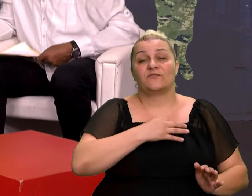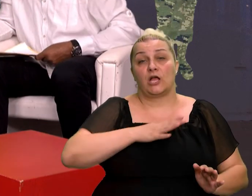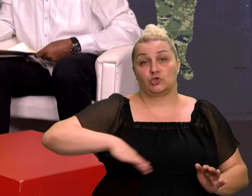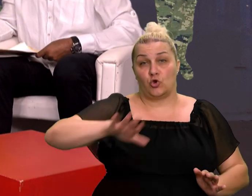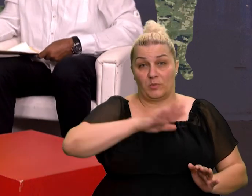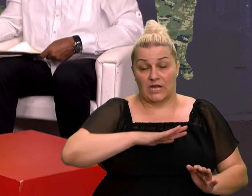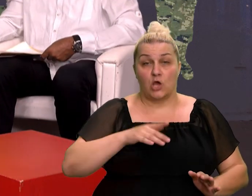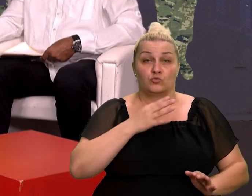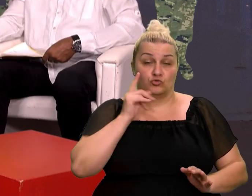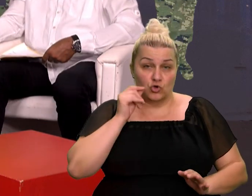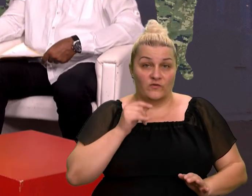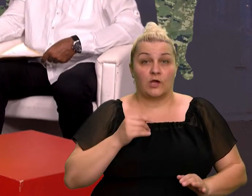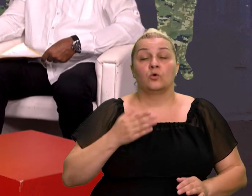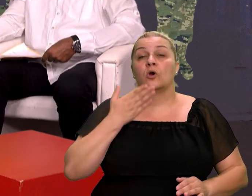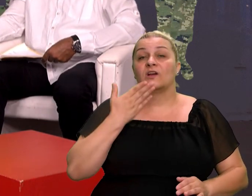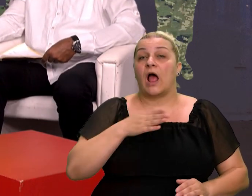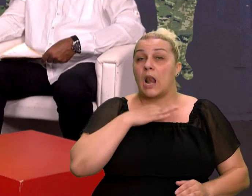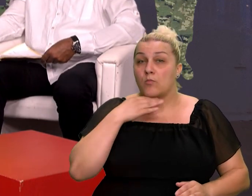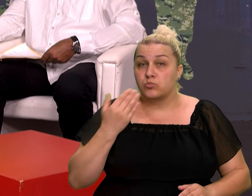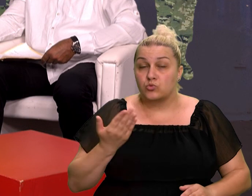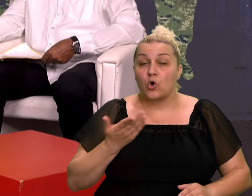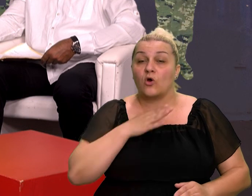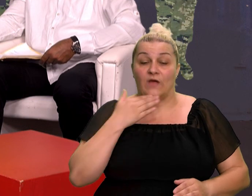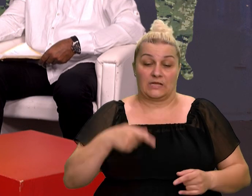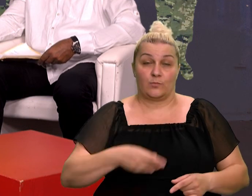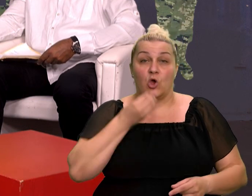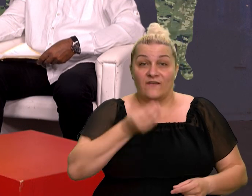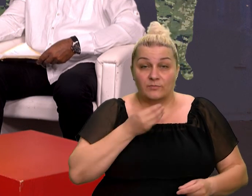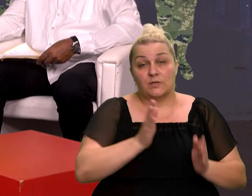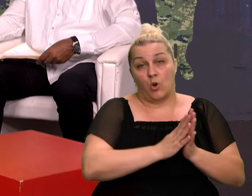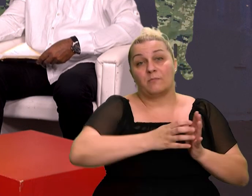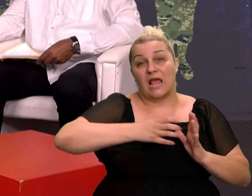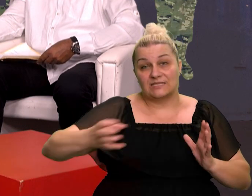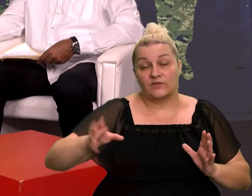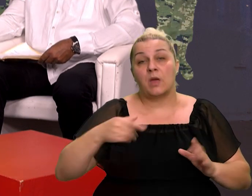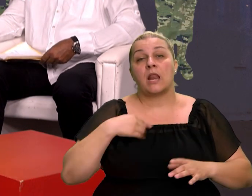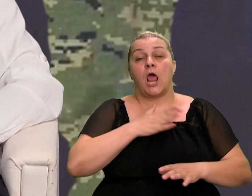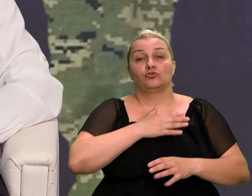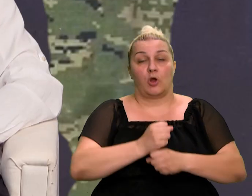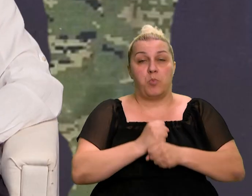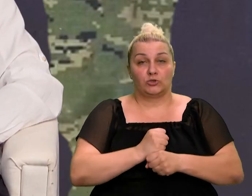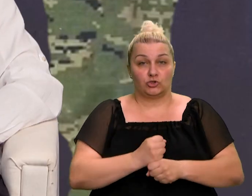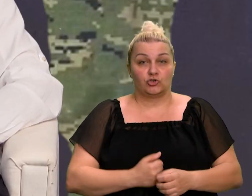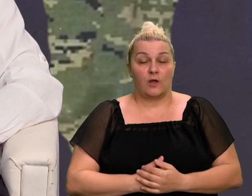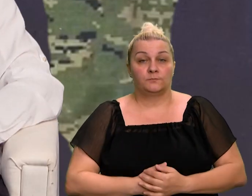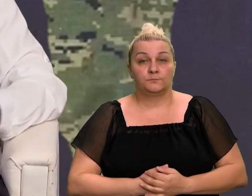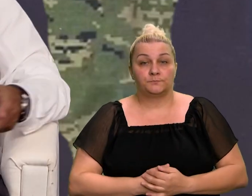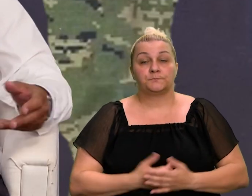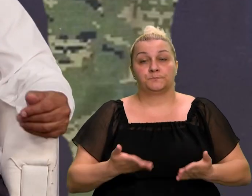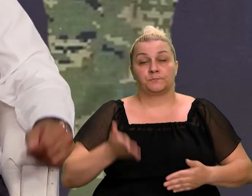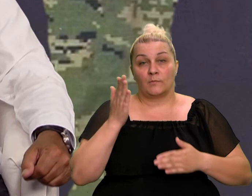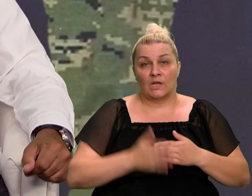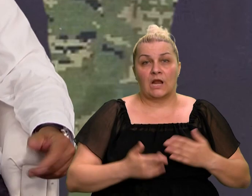hvala vam puno. Hvala vama što ste priredili ove emisije i nastavite dalje, imat ćete našu podršku. Evo nas na kraju